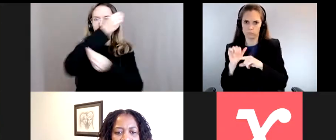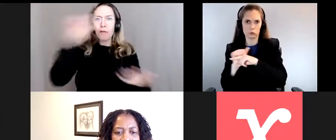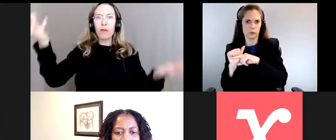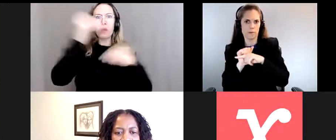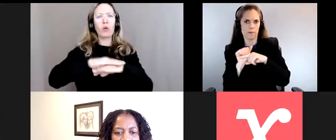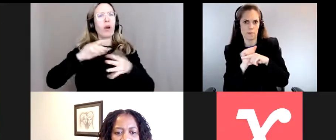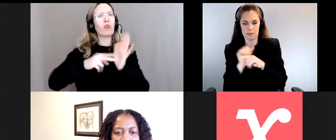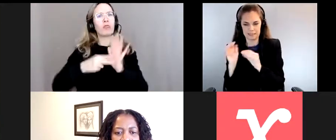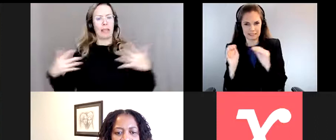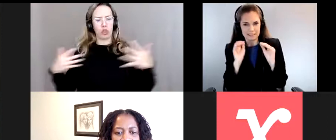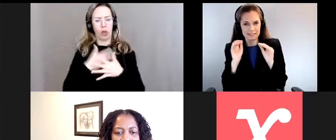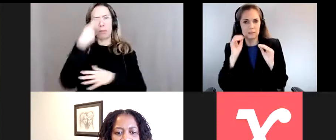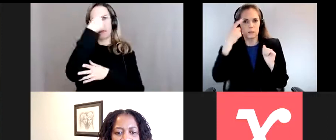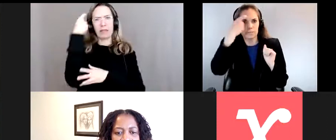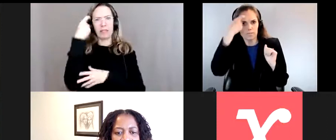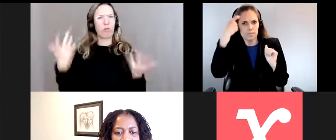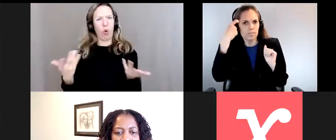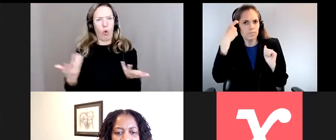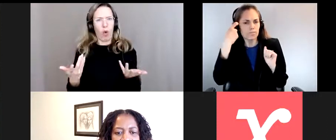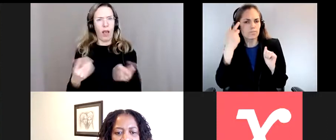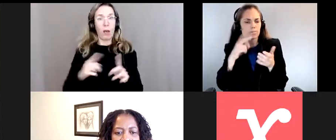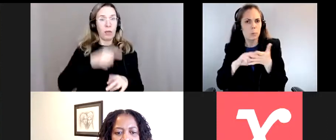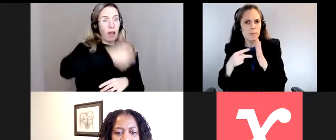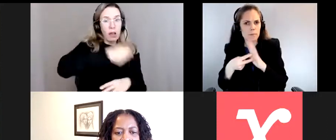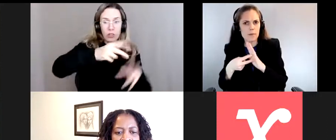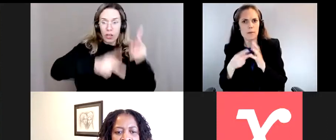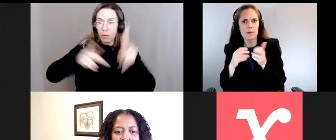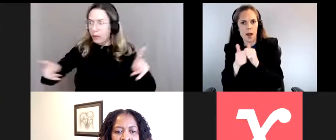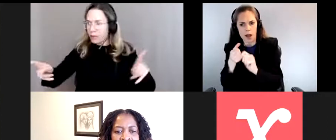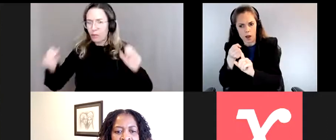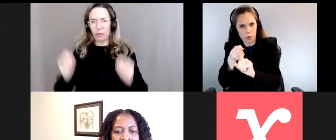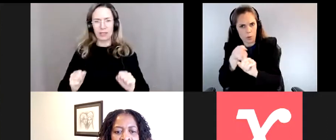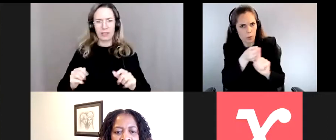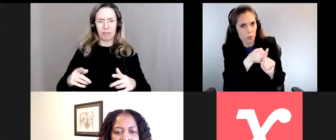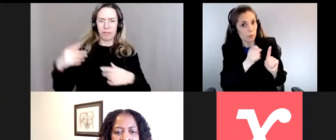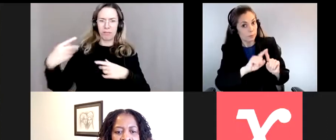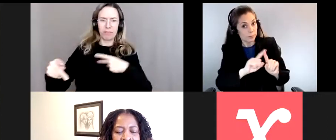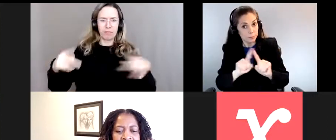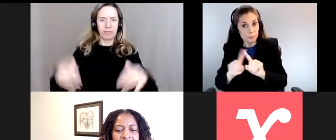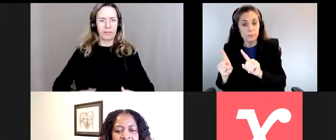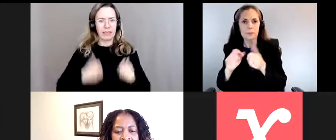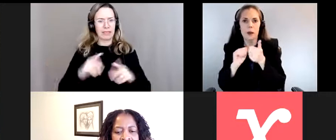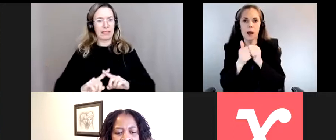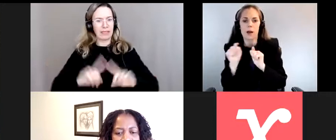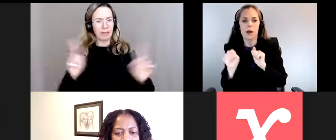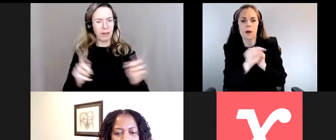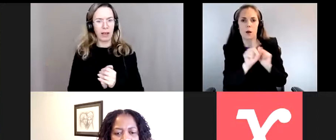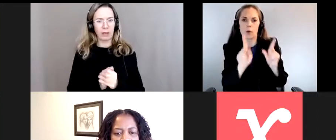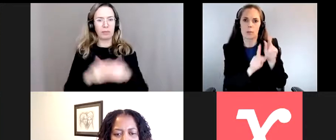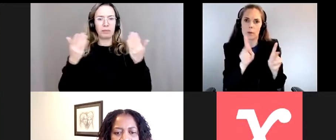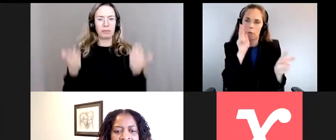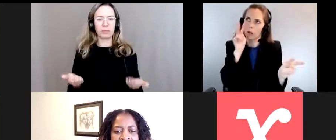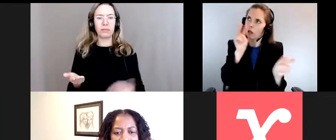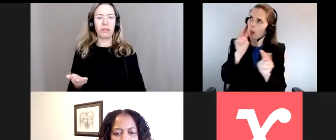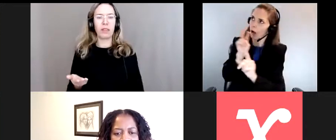traumatisme peut être et sur le fait que chaque personne a une façon différente de vivre des événements traumatiques. Pour appuyer nos clients, a